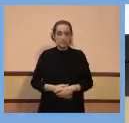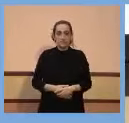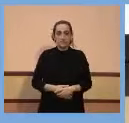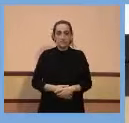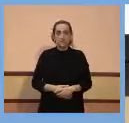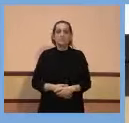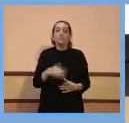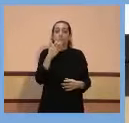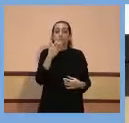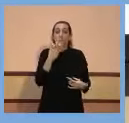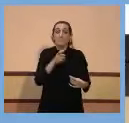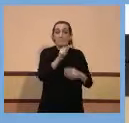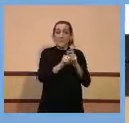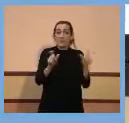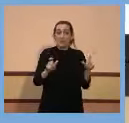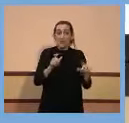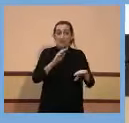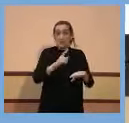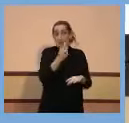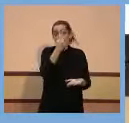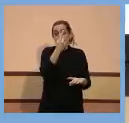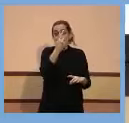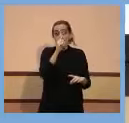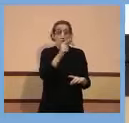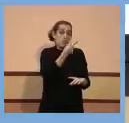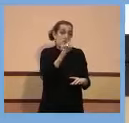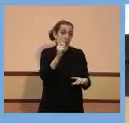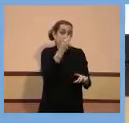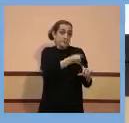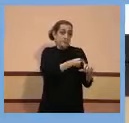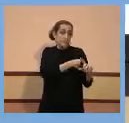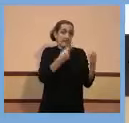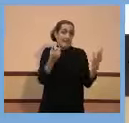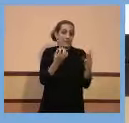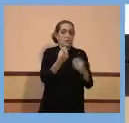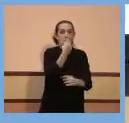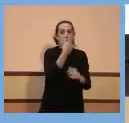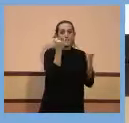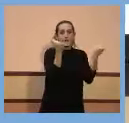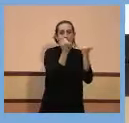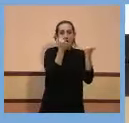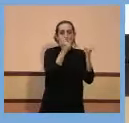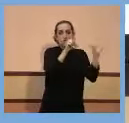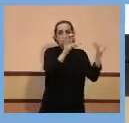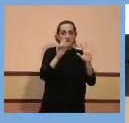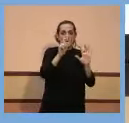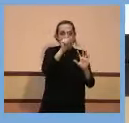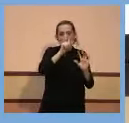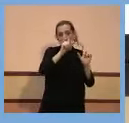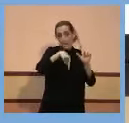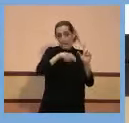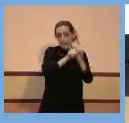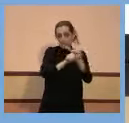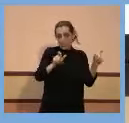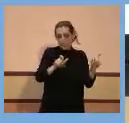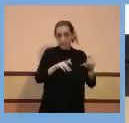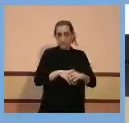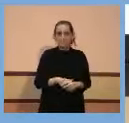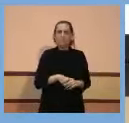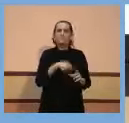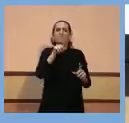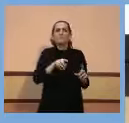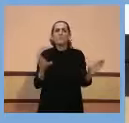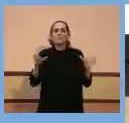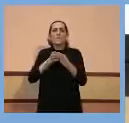persones que tenim amb una dosi, com a mínim amb una dosi, que és 1.700.000 persones, i aquelles persones que han